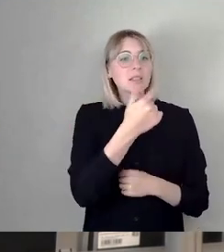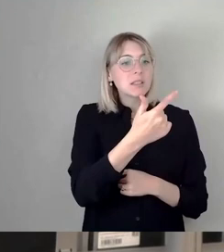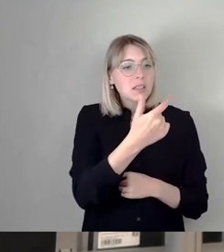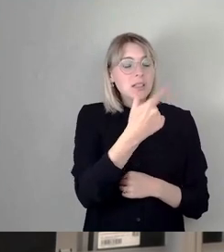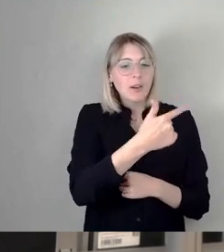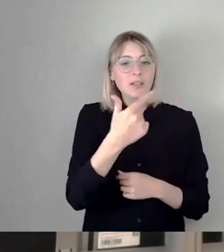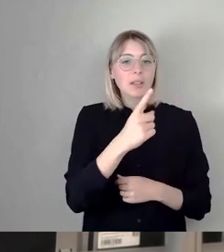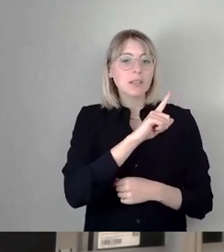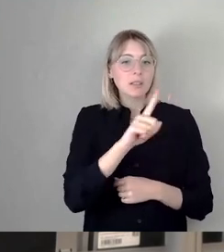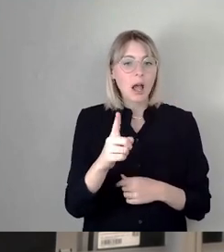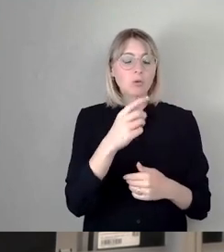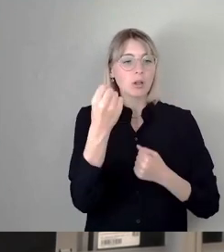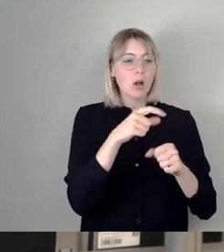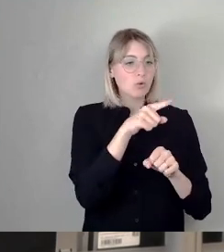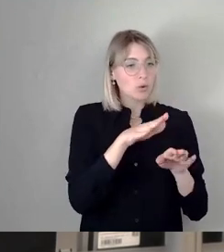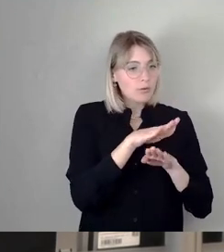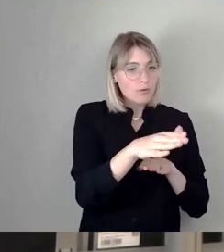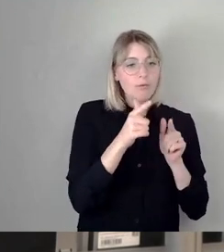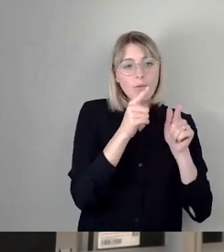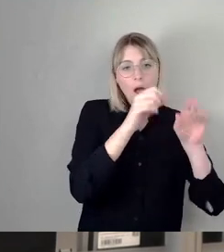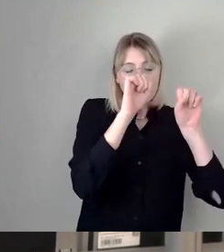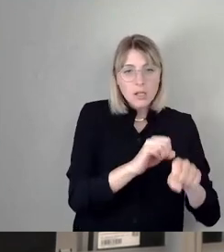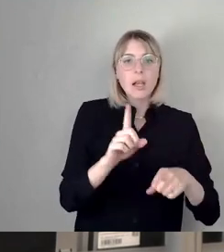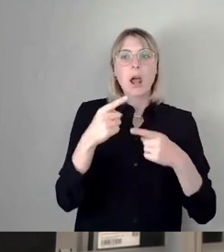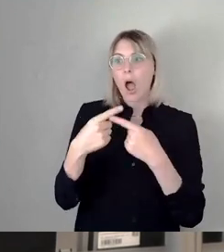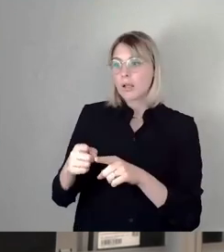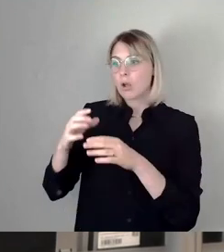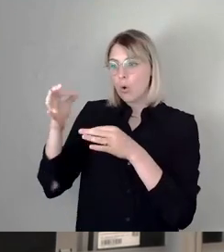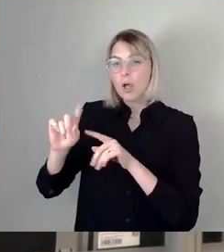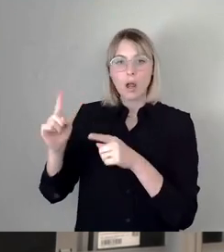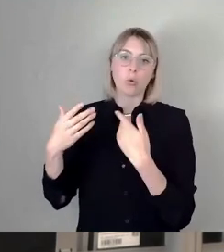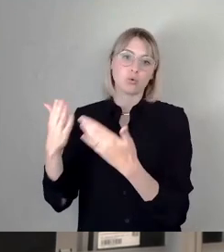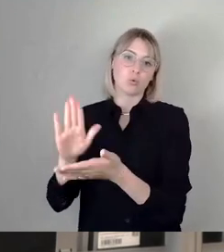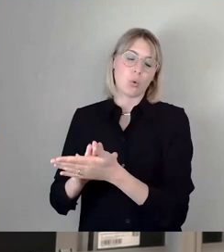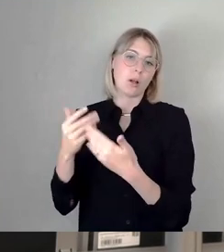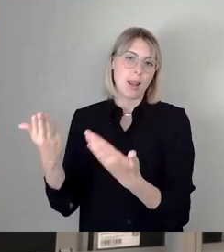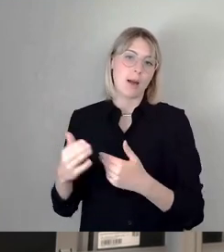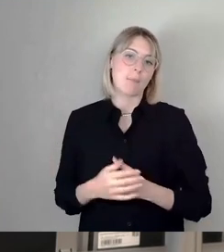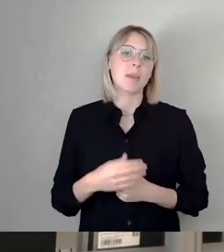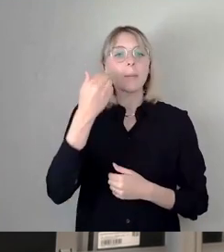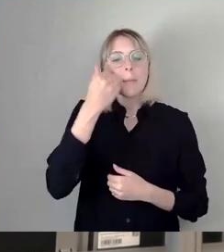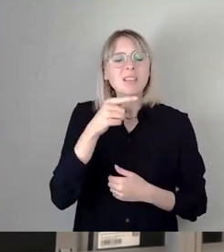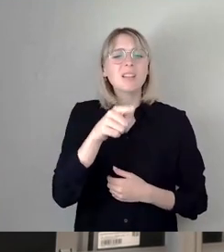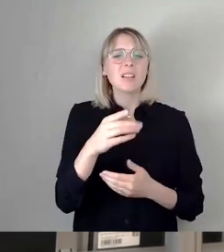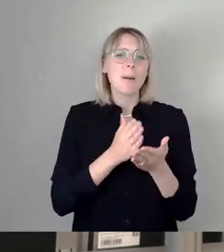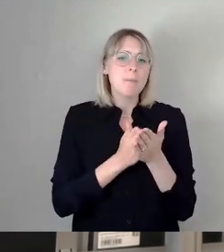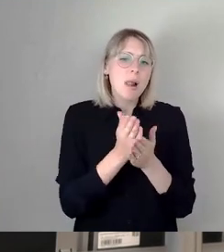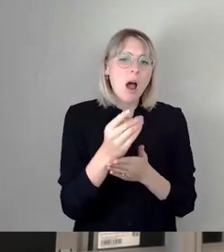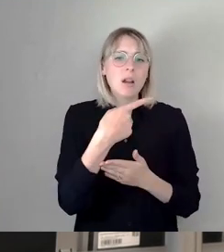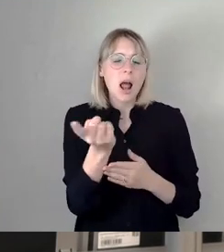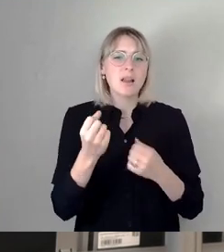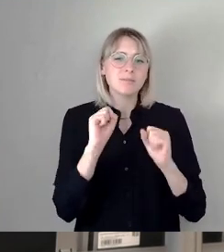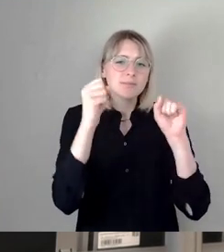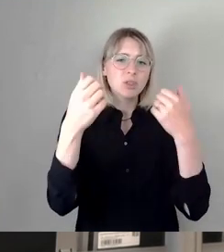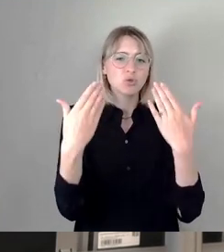insbesondere, wenn diese Planungen, ich kann nur jeden ermutigen, wenn man dann nicht gerade einen Horrorfilm hat, guckt man sich diese